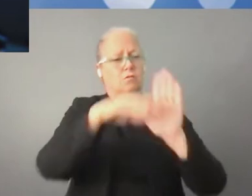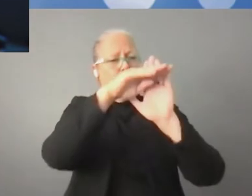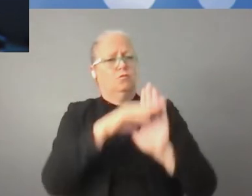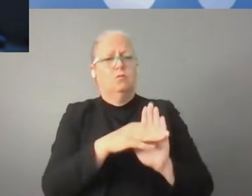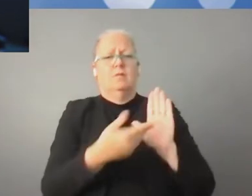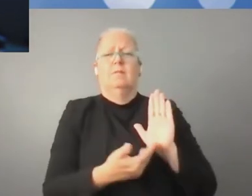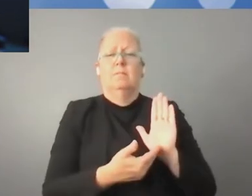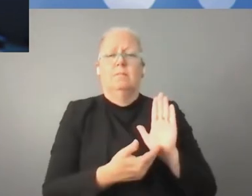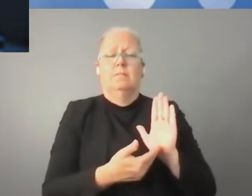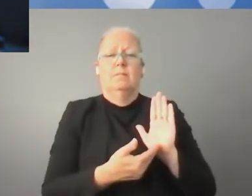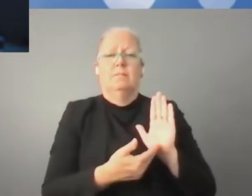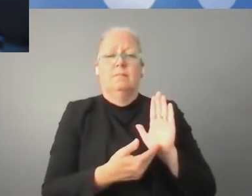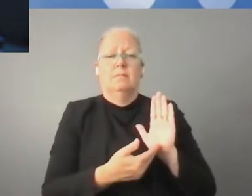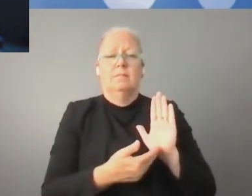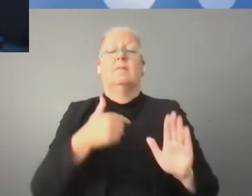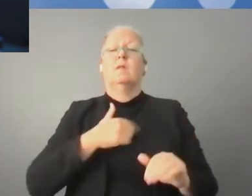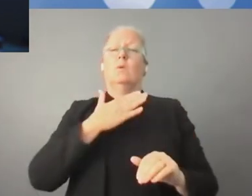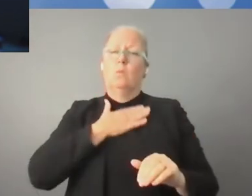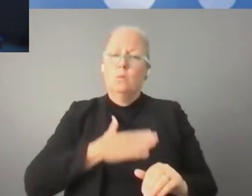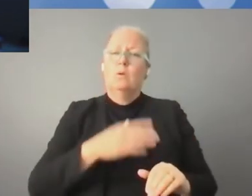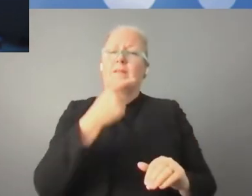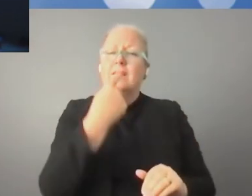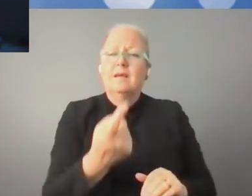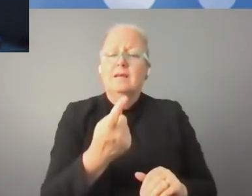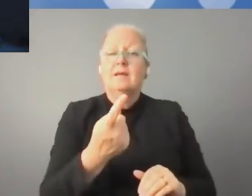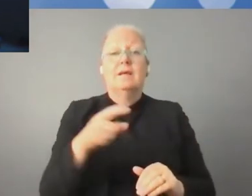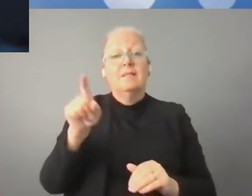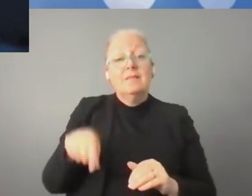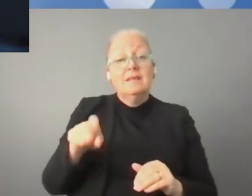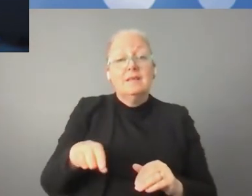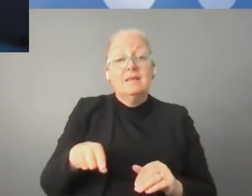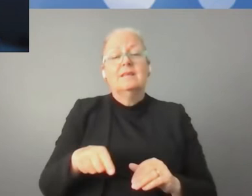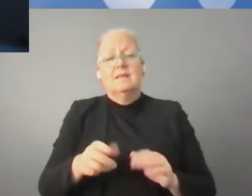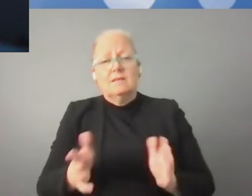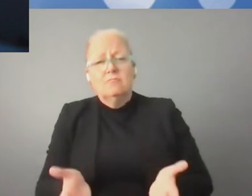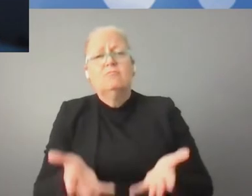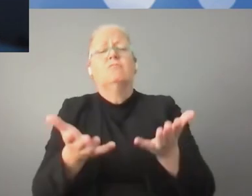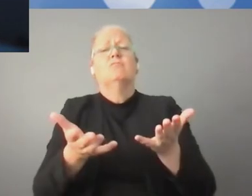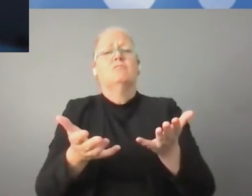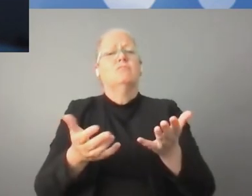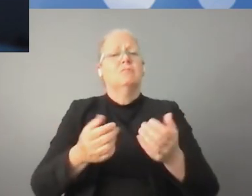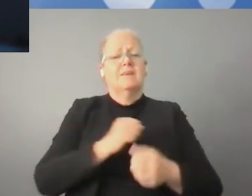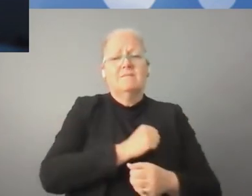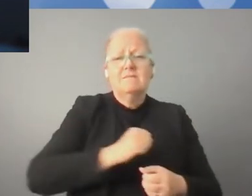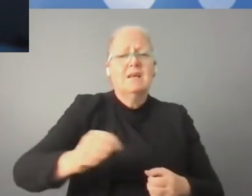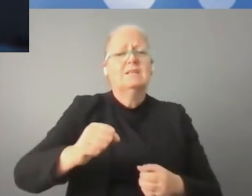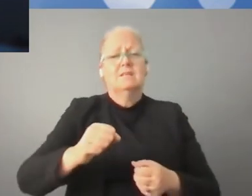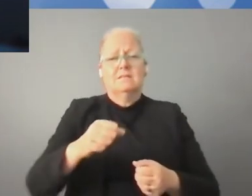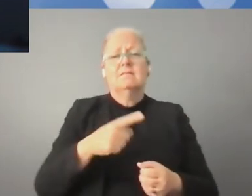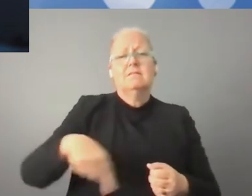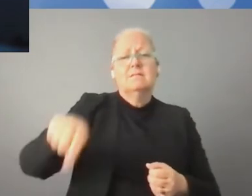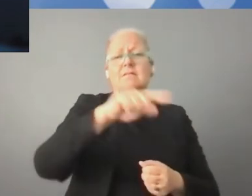być realizowane w ramach systemu, który jest sprawiedliwy dla wszystkich. Musimy podkreślać